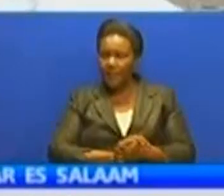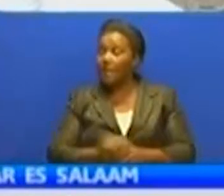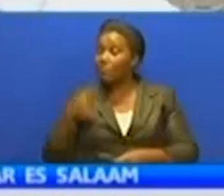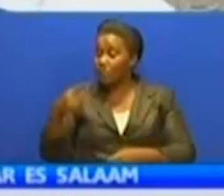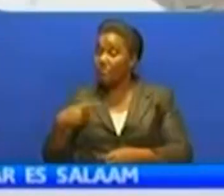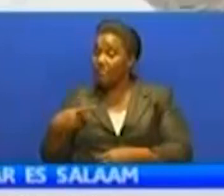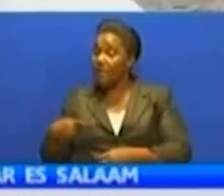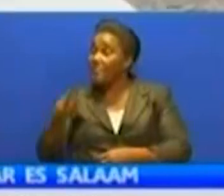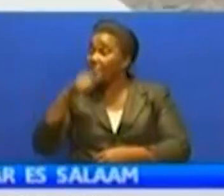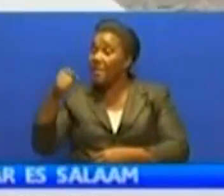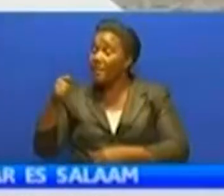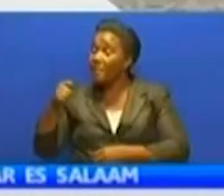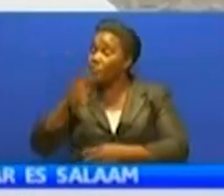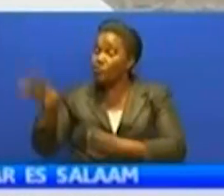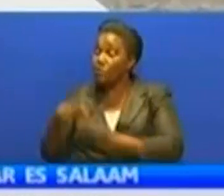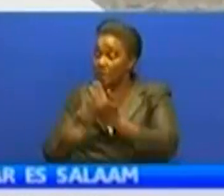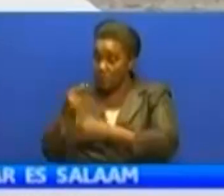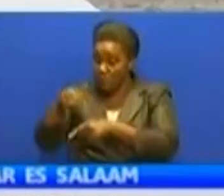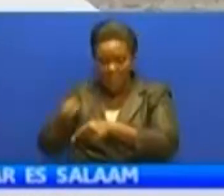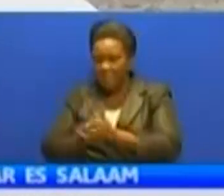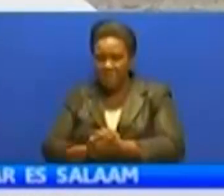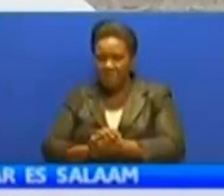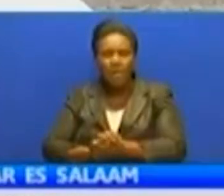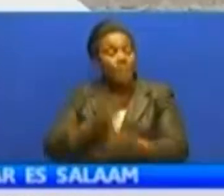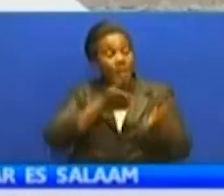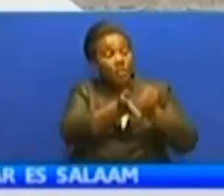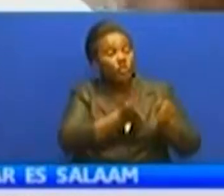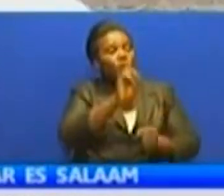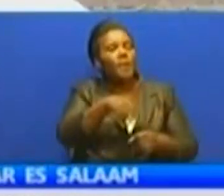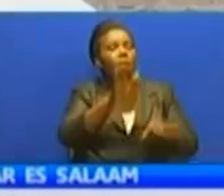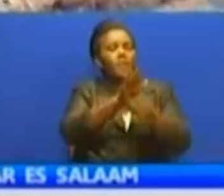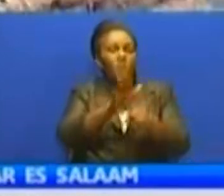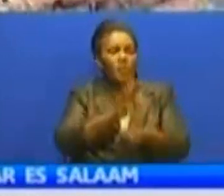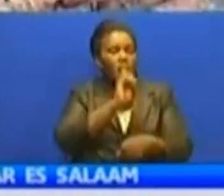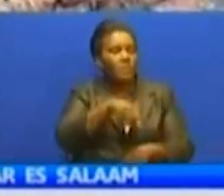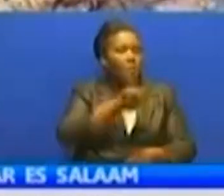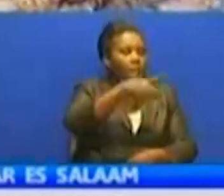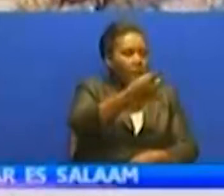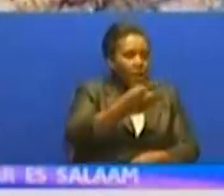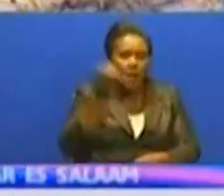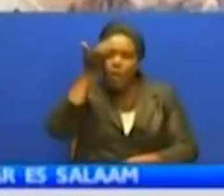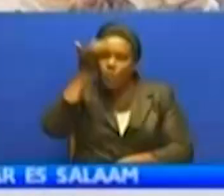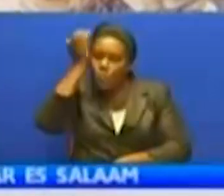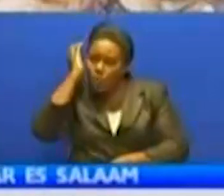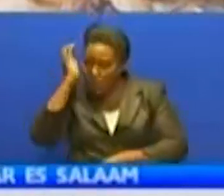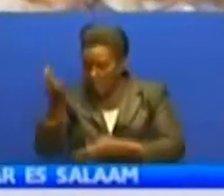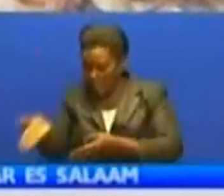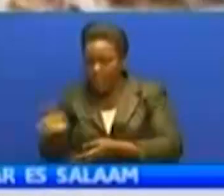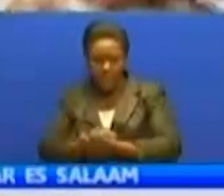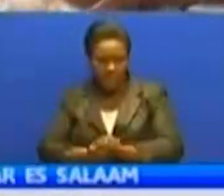siwezi kusabla mwujo kwa mwujo vina toka hapa. Mbukabia kuna machinjio hii, kuna machinjio ya ukonga, kuna machinjio ya mbagala kule.